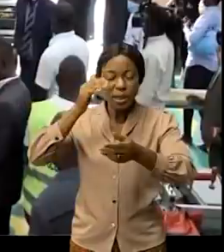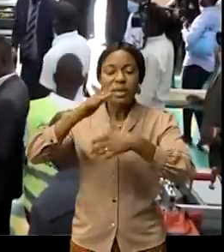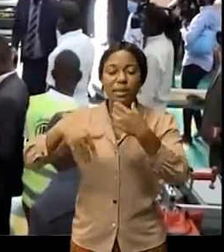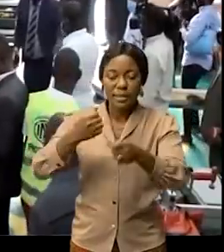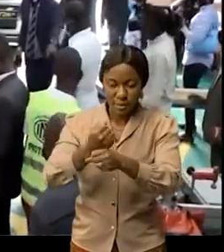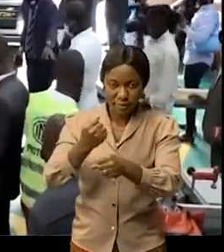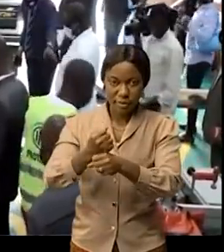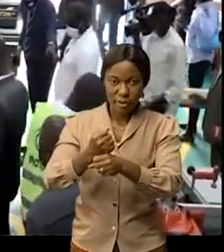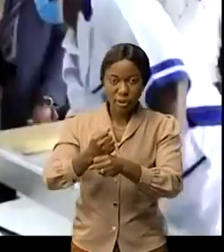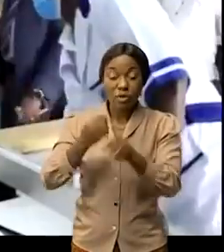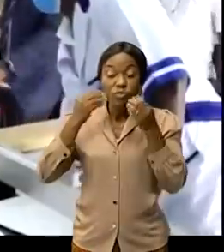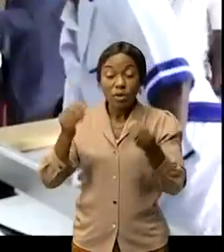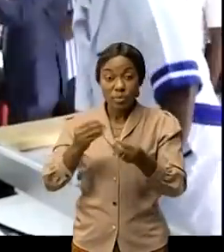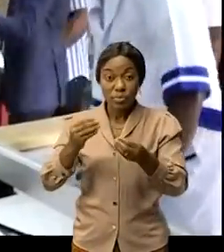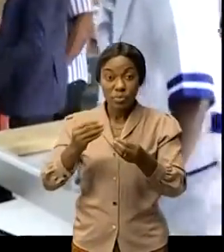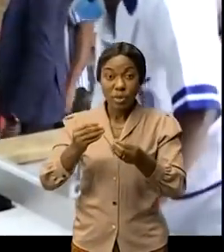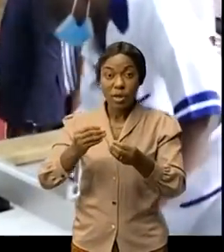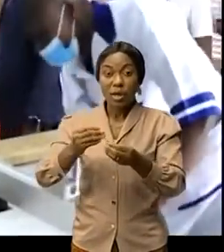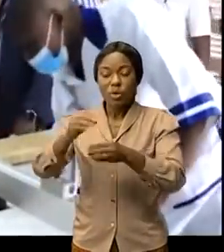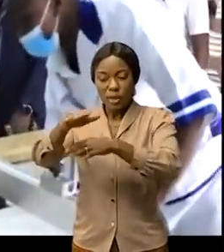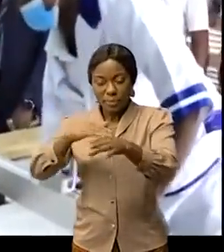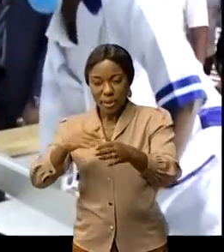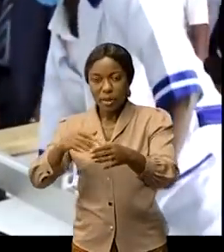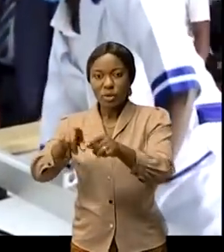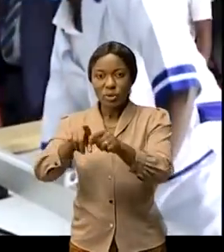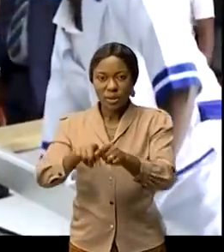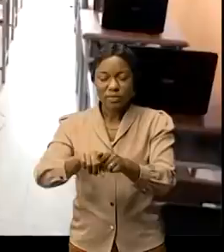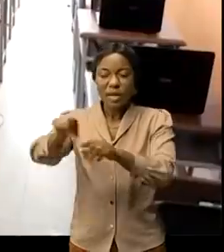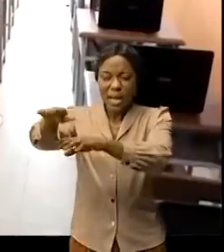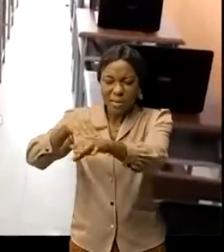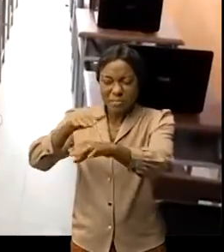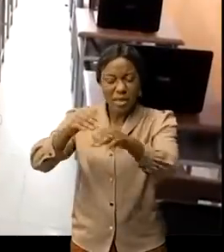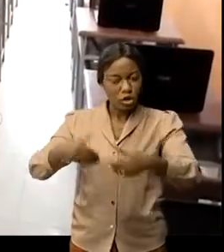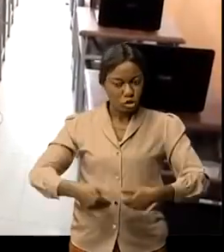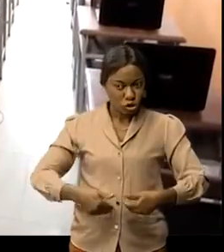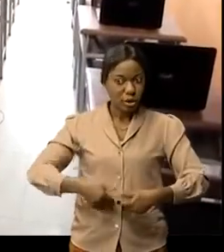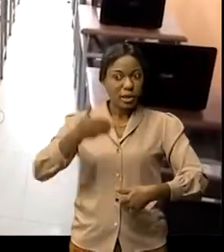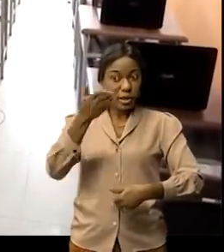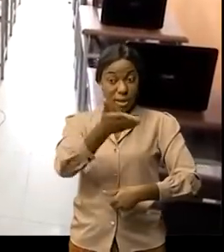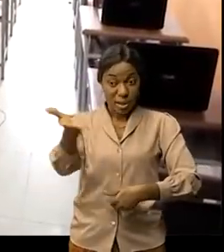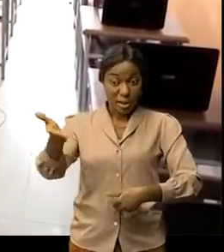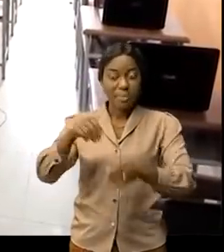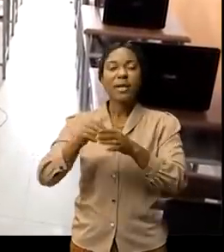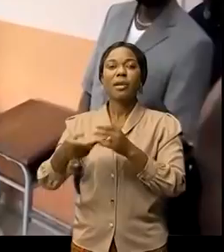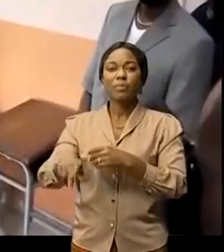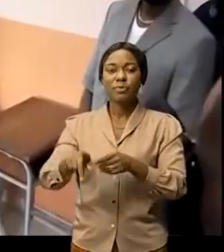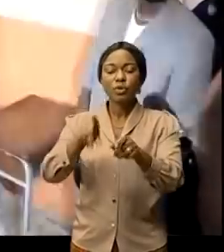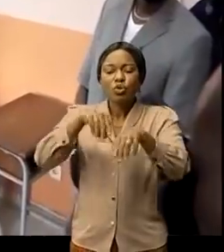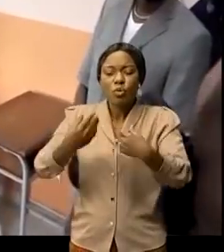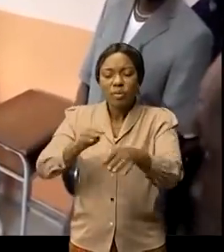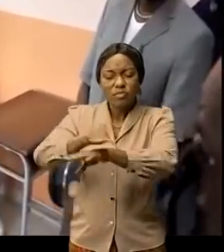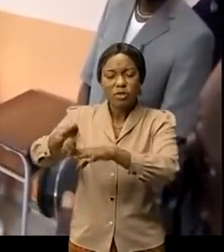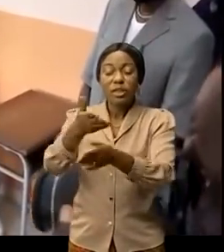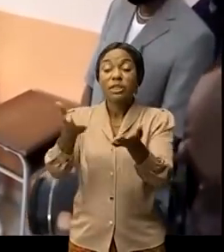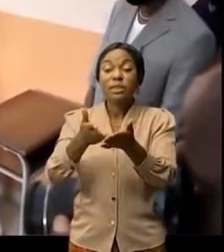de beaucoup d'emplois qui va être fait recruter parmi les jeunes des œuvres que nous avons à travers la province comment les envoyer ici à l'INPP